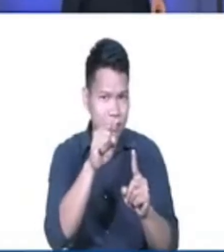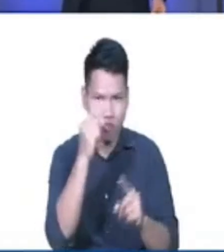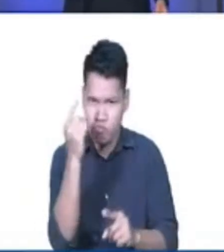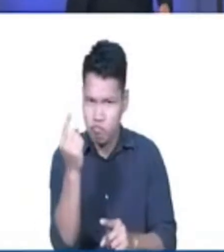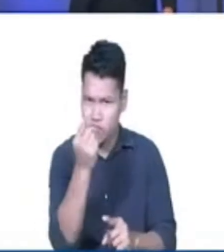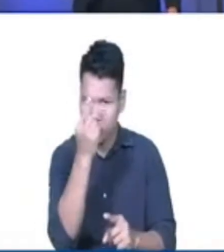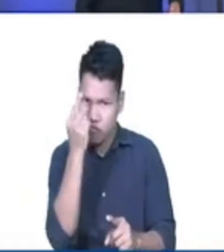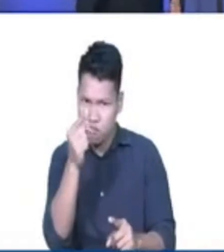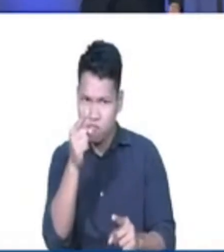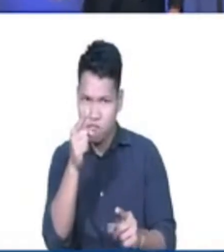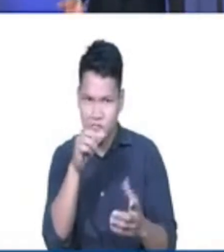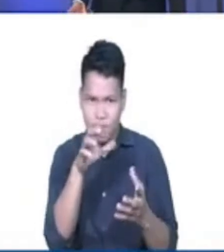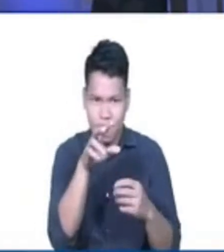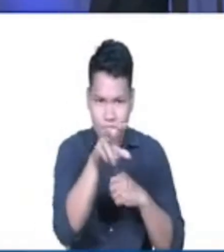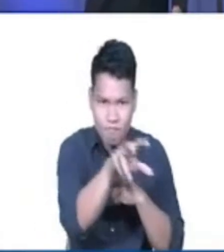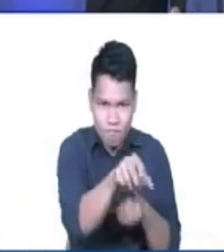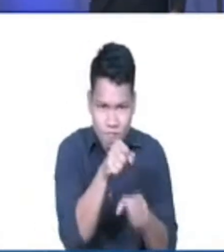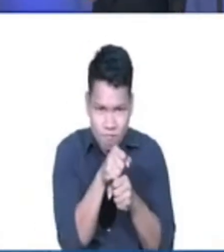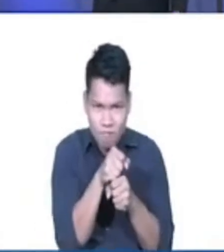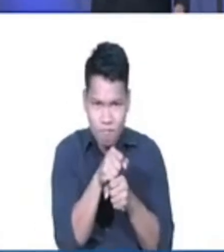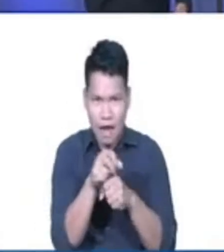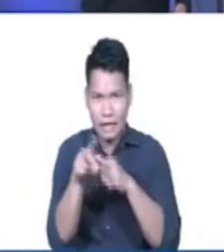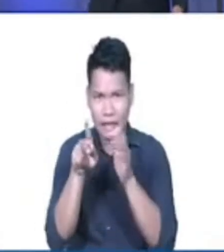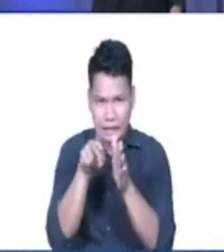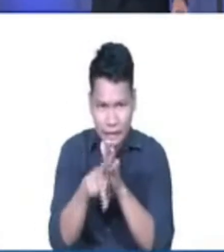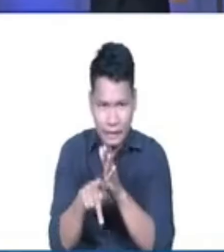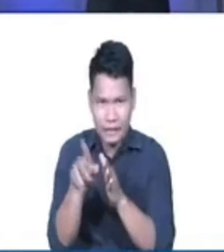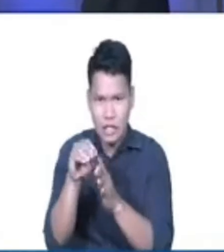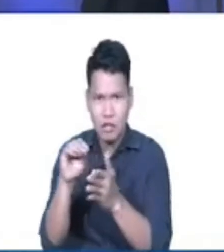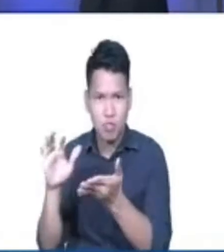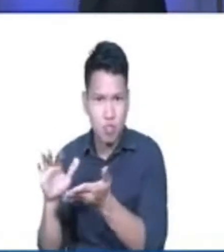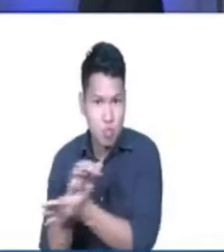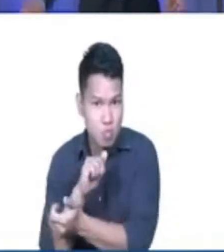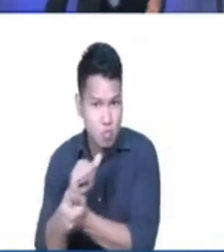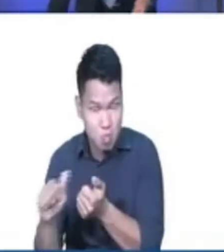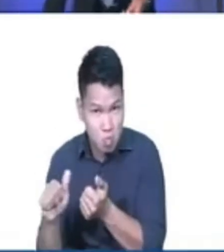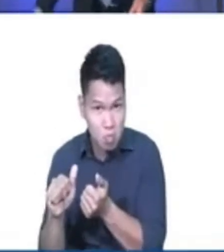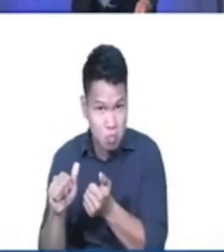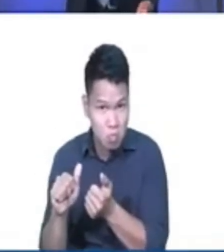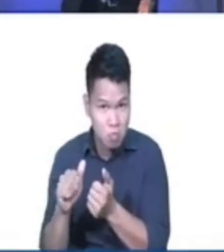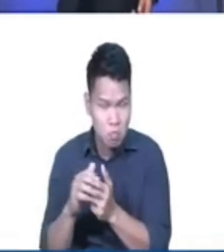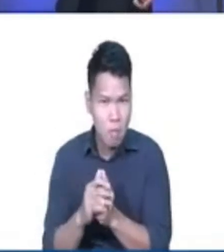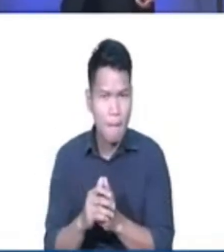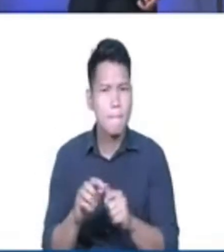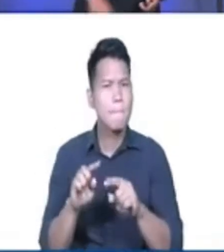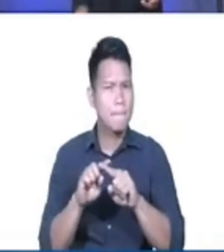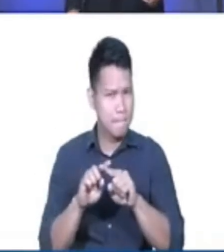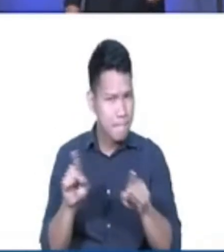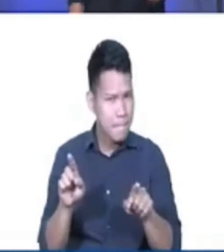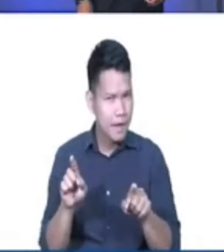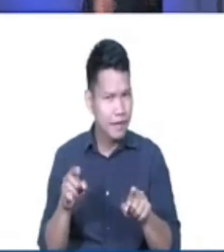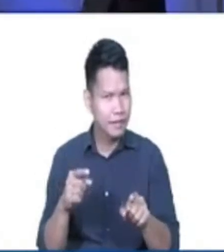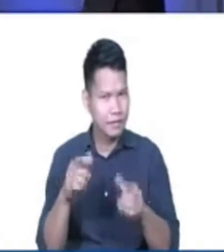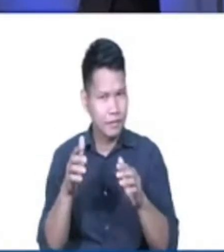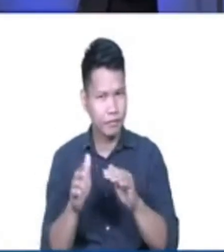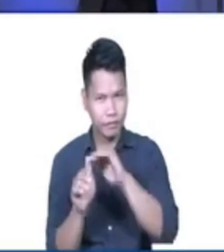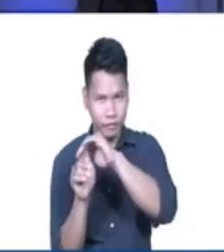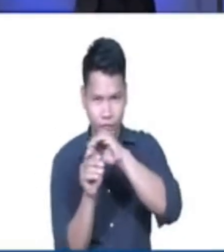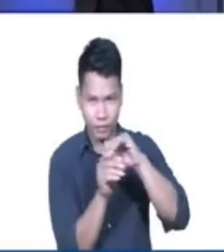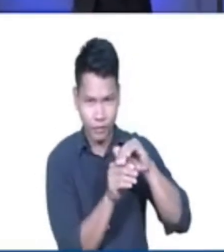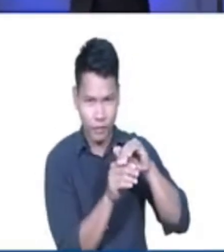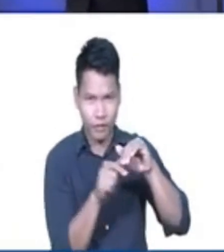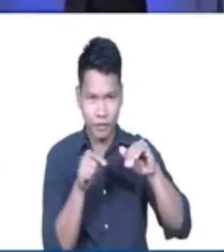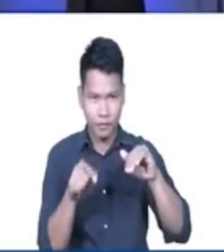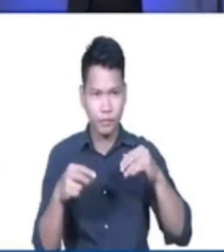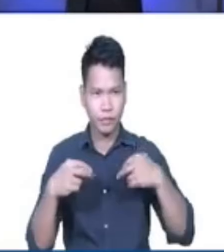sa pagnakaw, pagpatay, at pagsira. But there is also, on the other side,